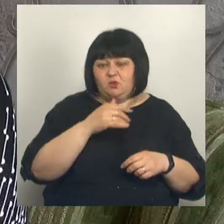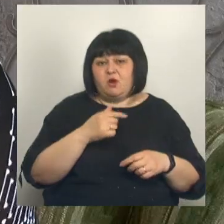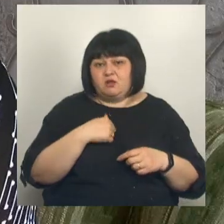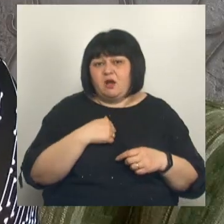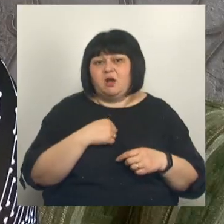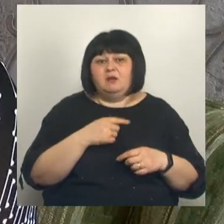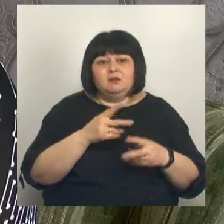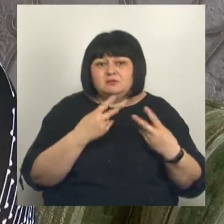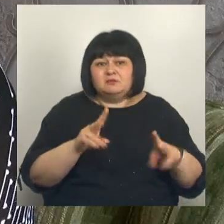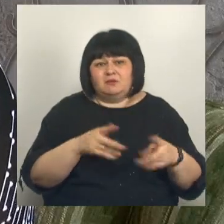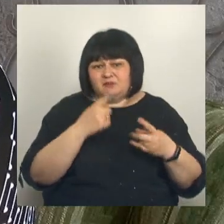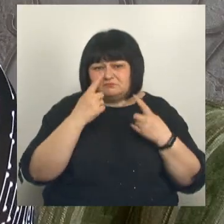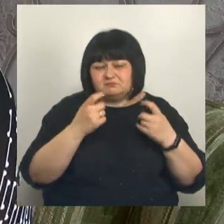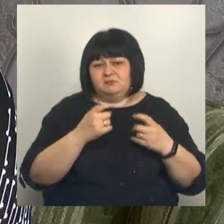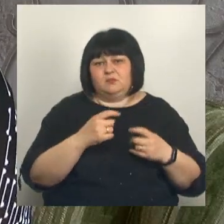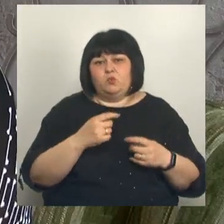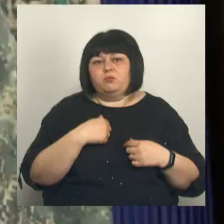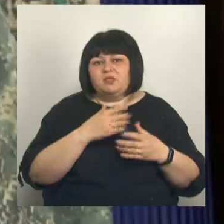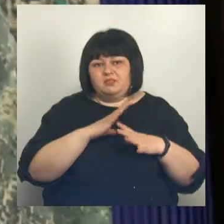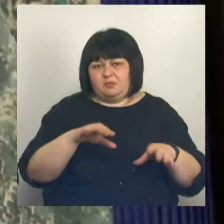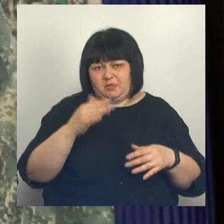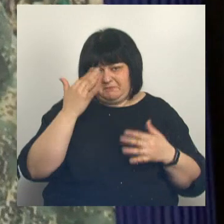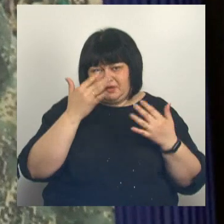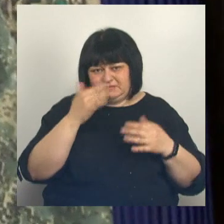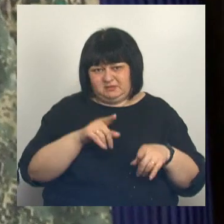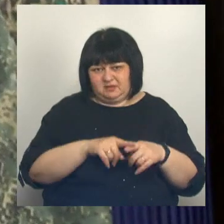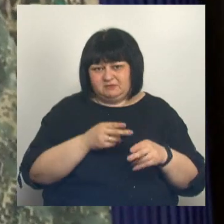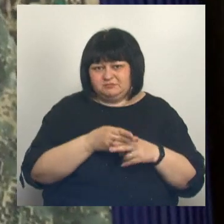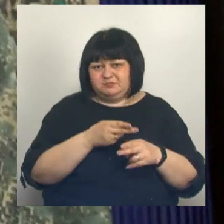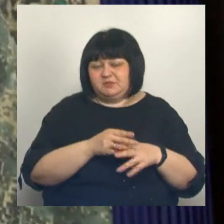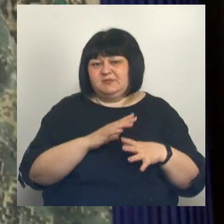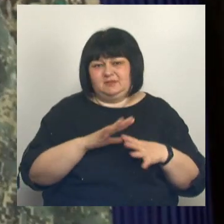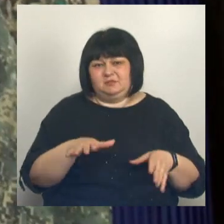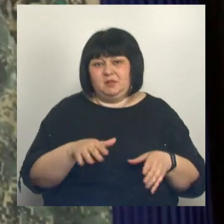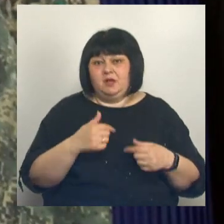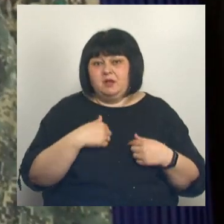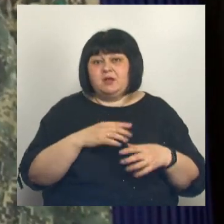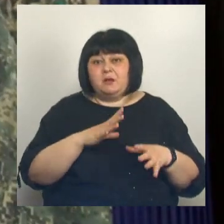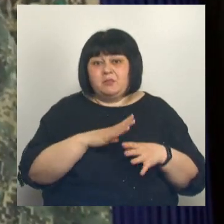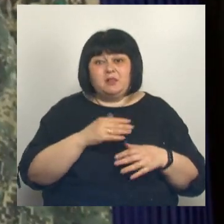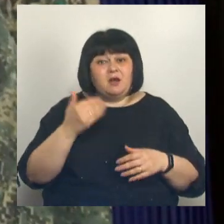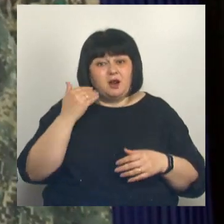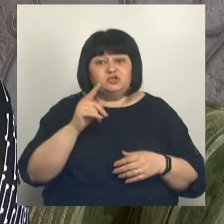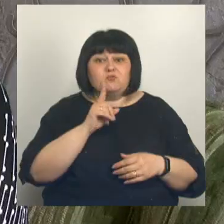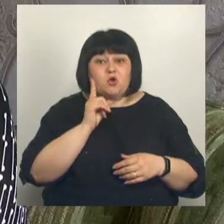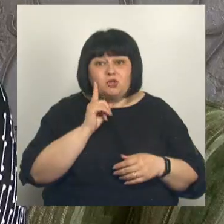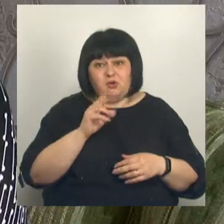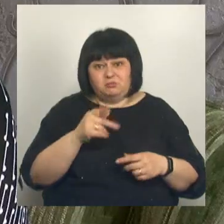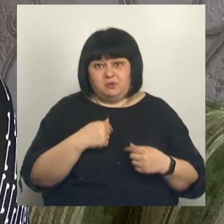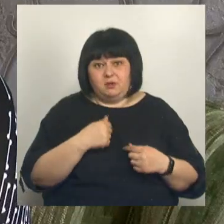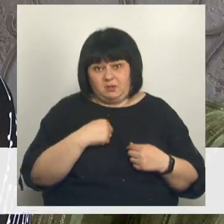Нет, даже и мыслях не было. Почему? Я, если была помоложе, я бы, наверное, тоже пошла.